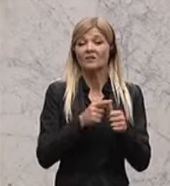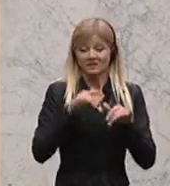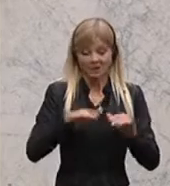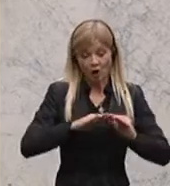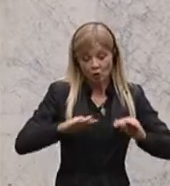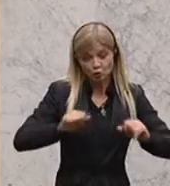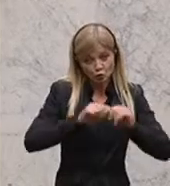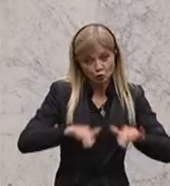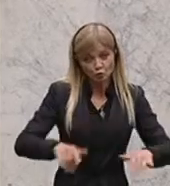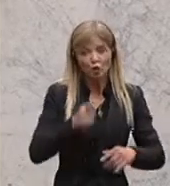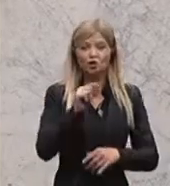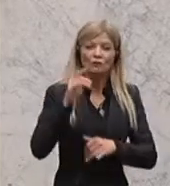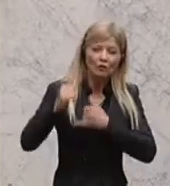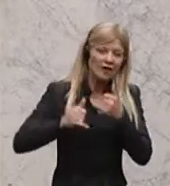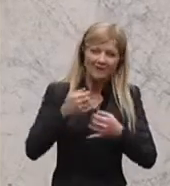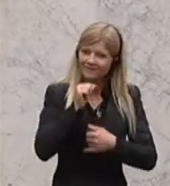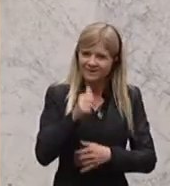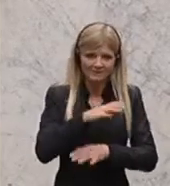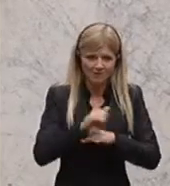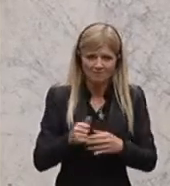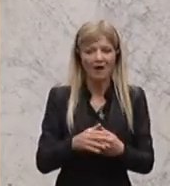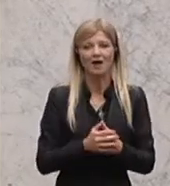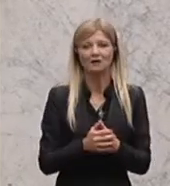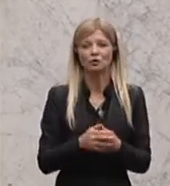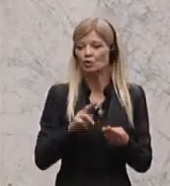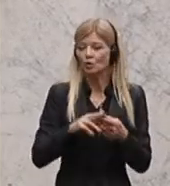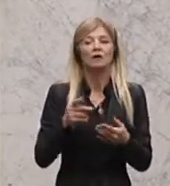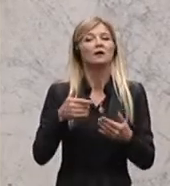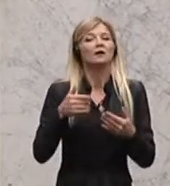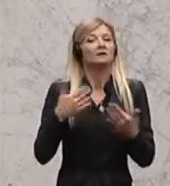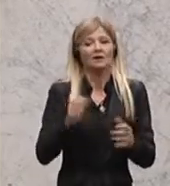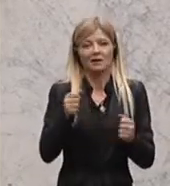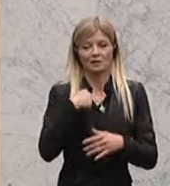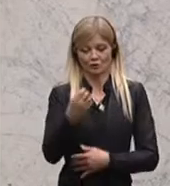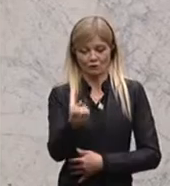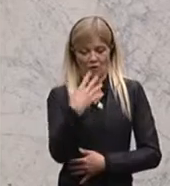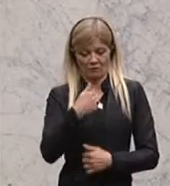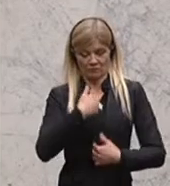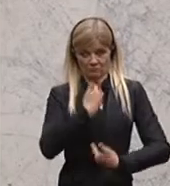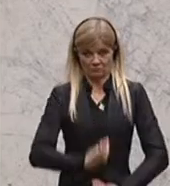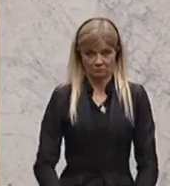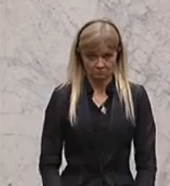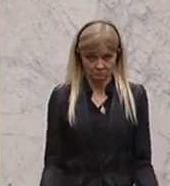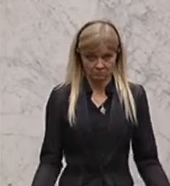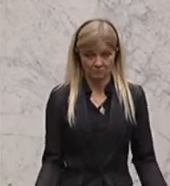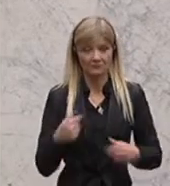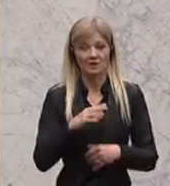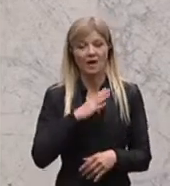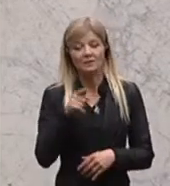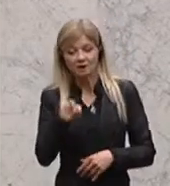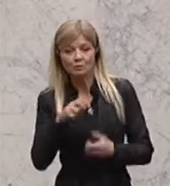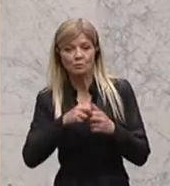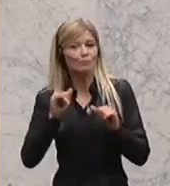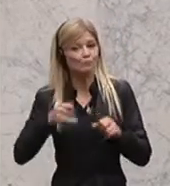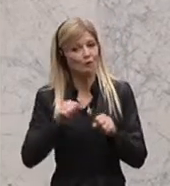vorgenommen worden sind, nicht erledigt, dann dürfen Sie das nicht mir vorwerfen. Dass ich irgendwo aber auch das Problem finanziell erledigen muss, ist